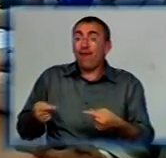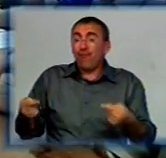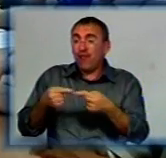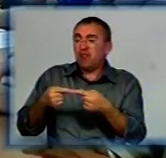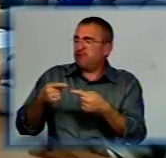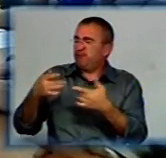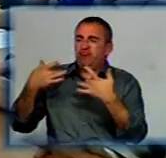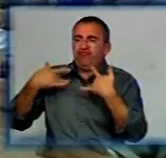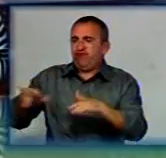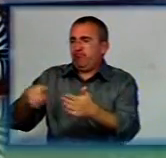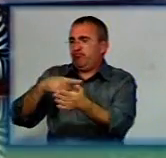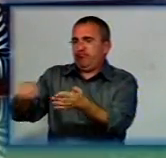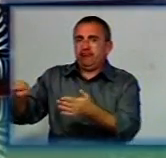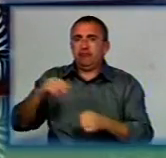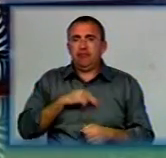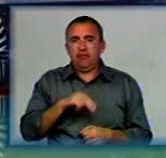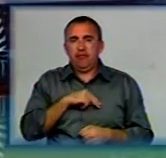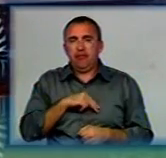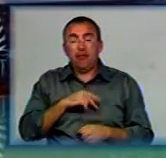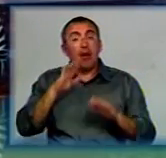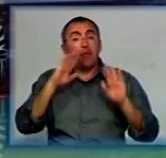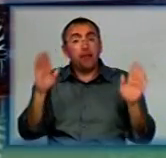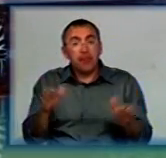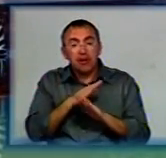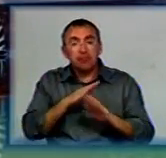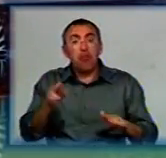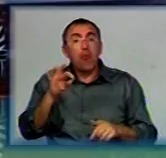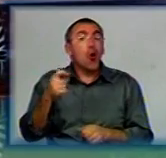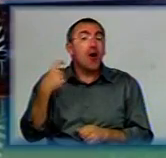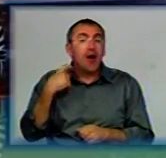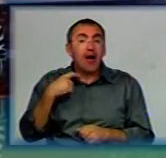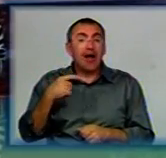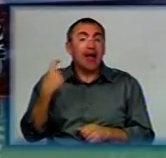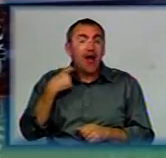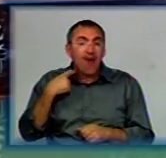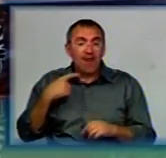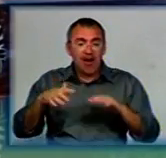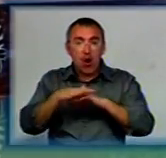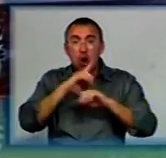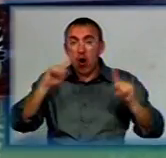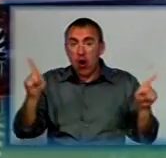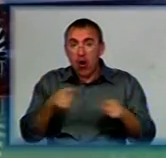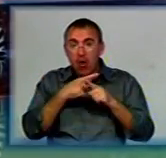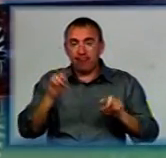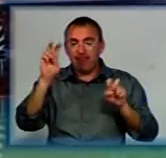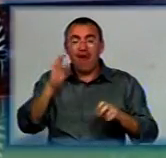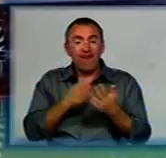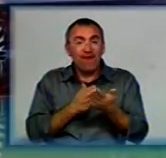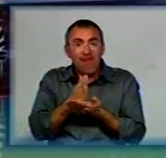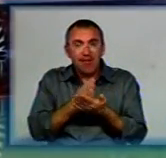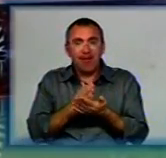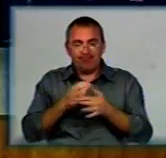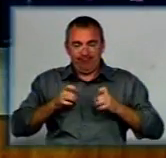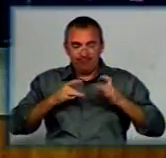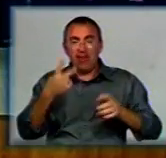звільнити. Із пісною «По життю» Кірвоградський народний хор ветеран відзначив 25 років. Нині